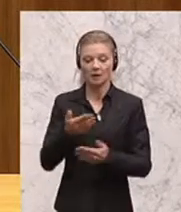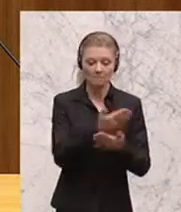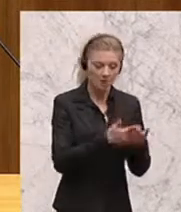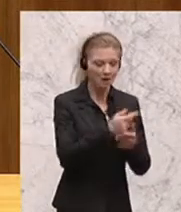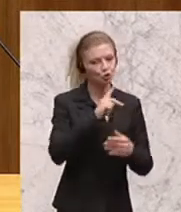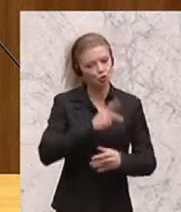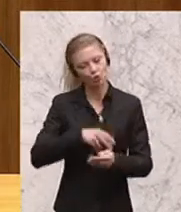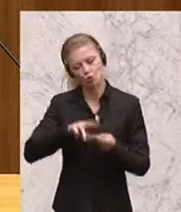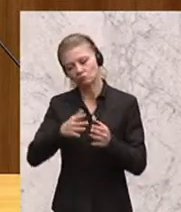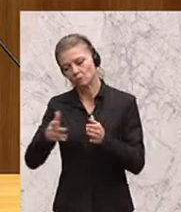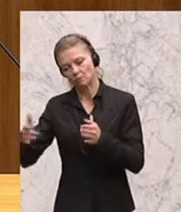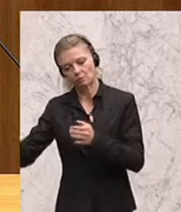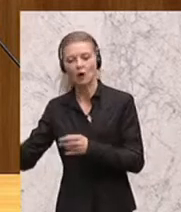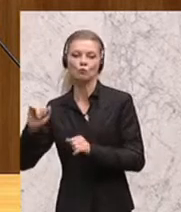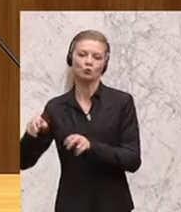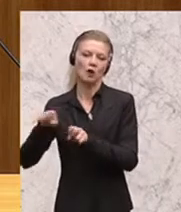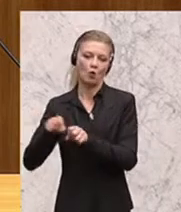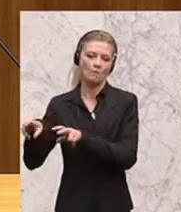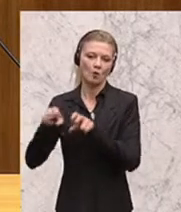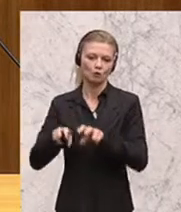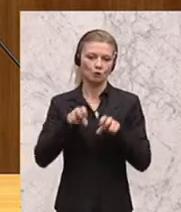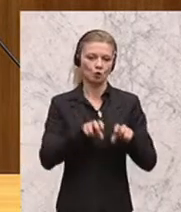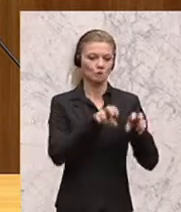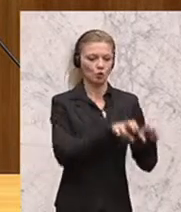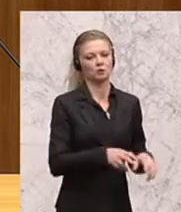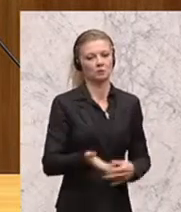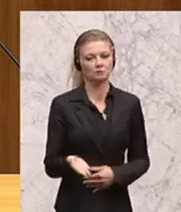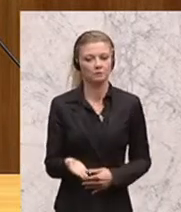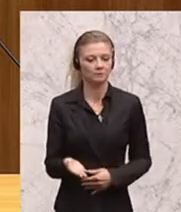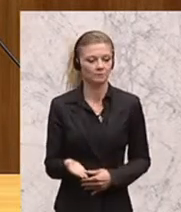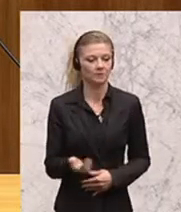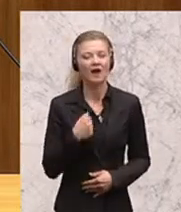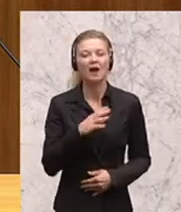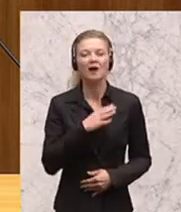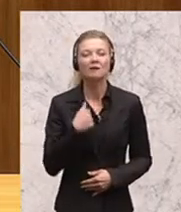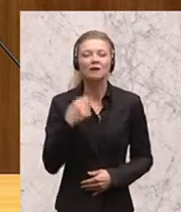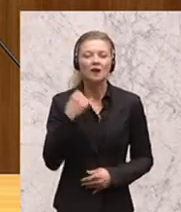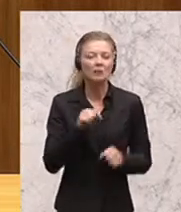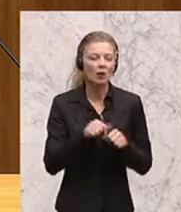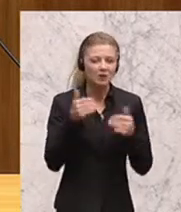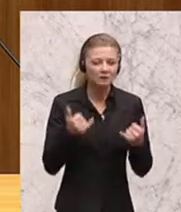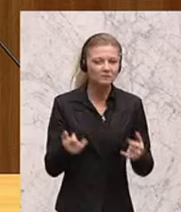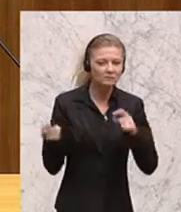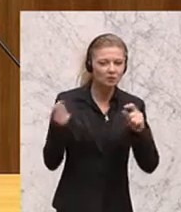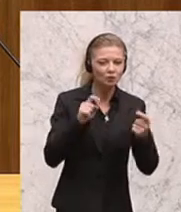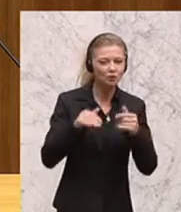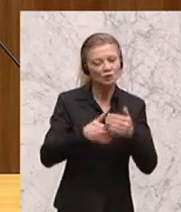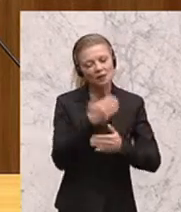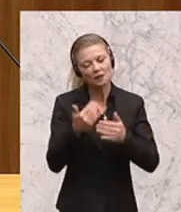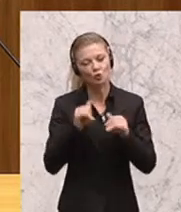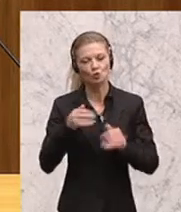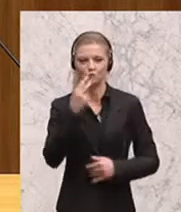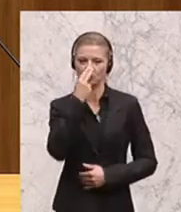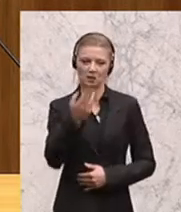und vieles andere auch berücksichtigen. Aber ich glaube, dass man in dieser ganzen Debatte auch einen Hintergrund sehen müsste,